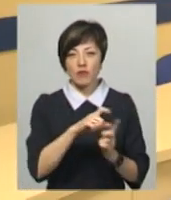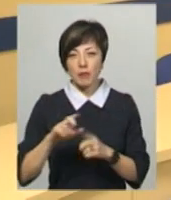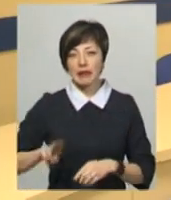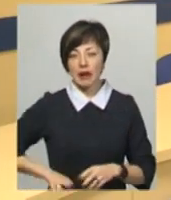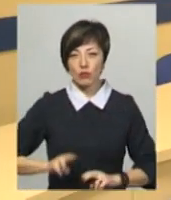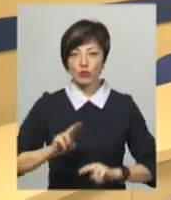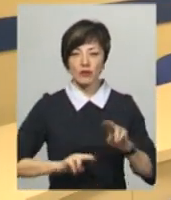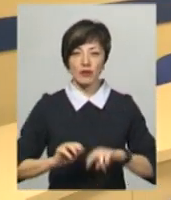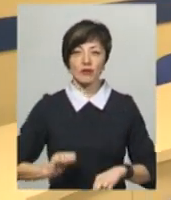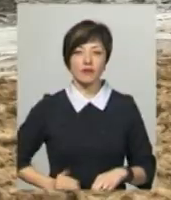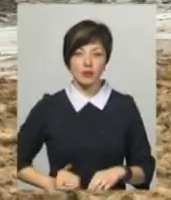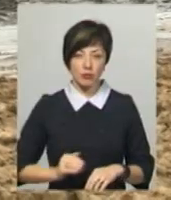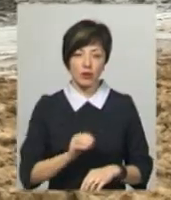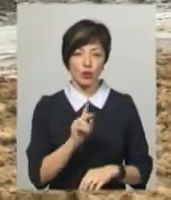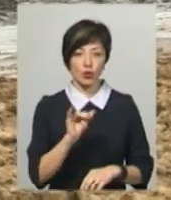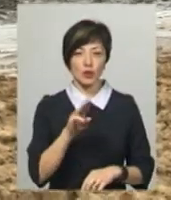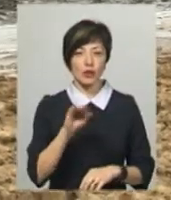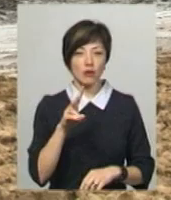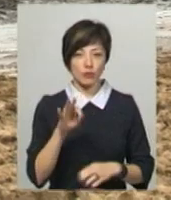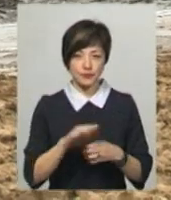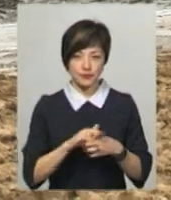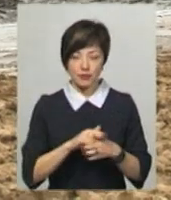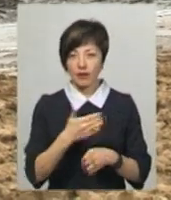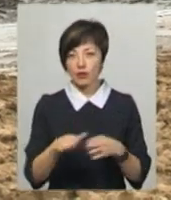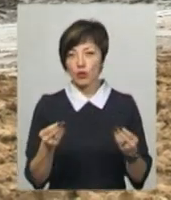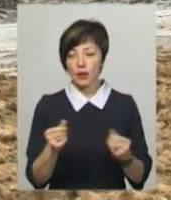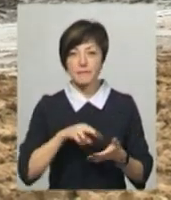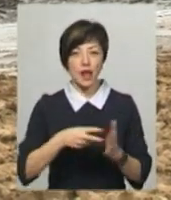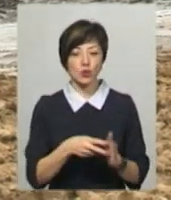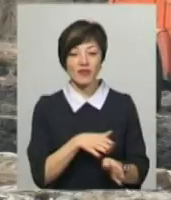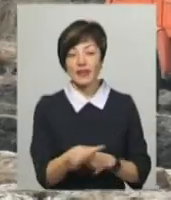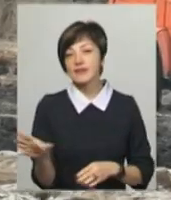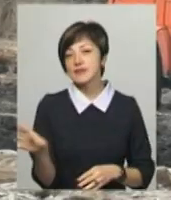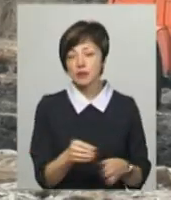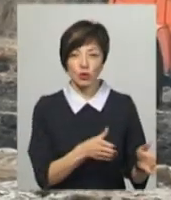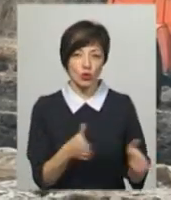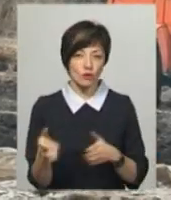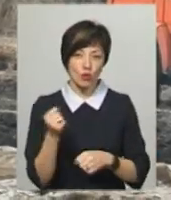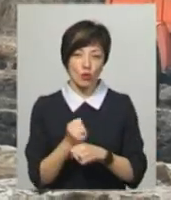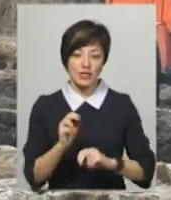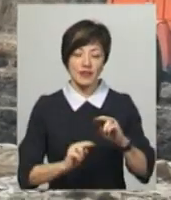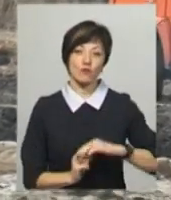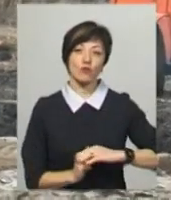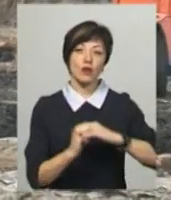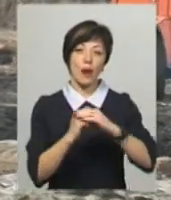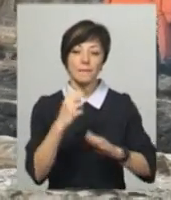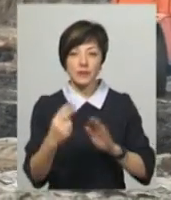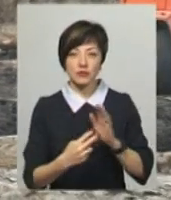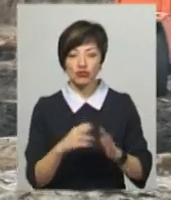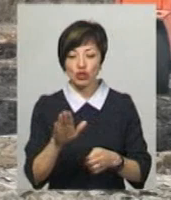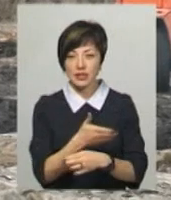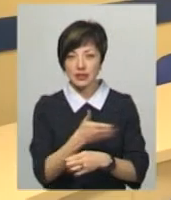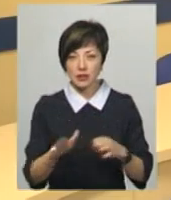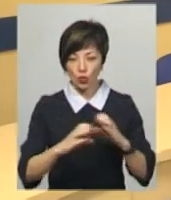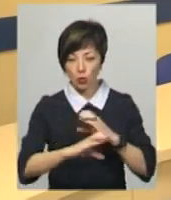компанії-підрядника Івана Куртилка, за виділені кошти планують виконати всі підготовчі роботи, звести фундамент, підвести частину комунікацій